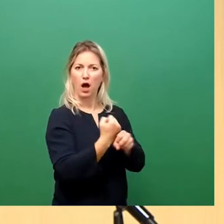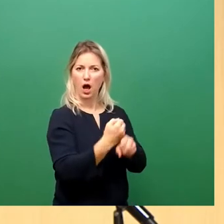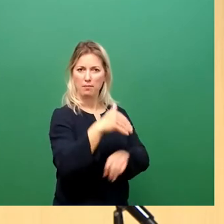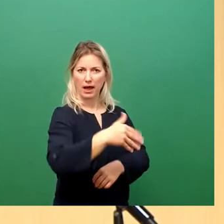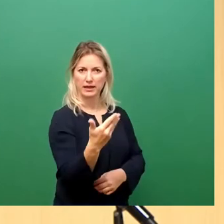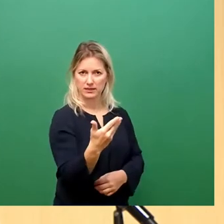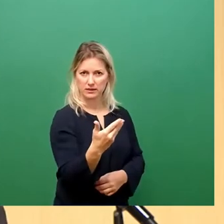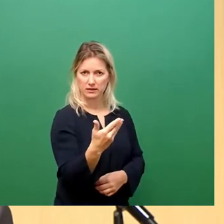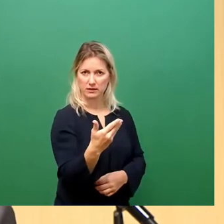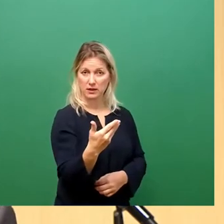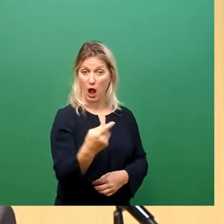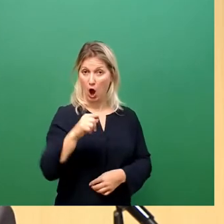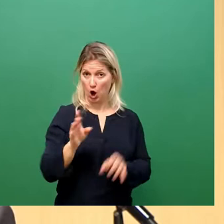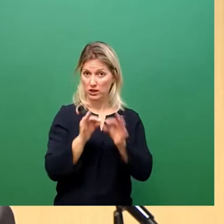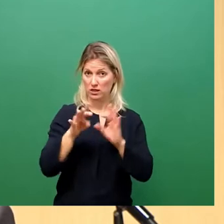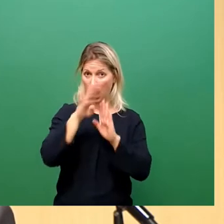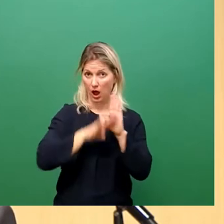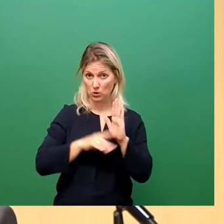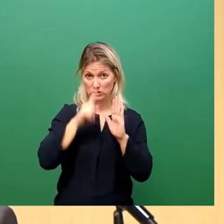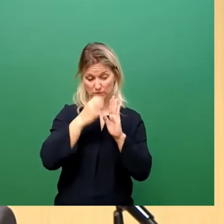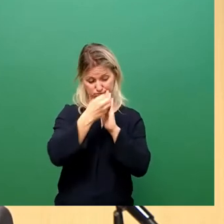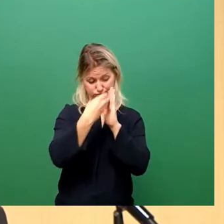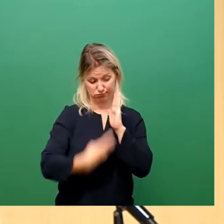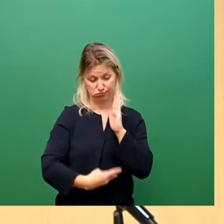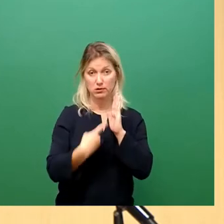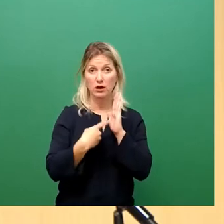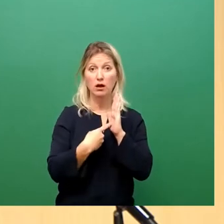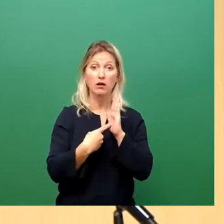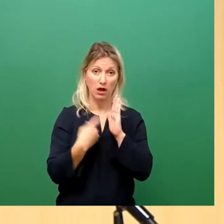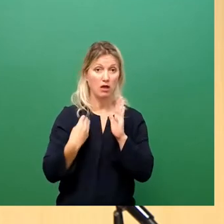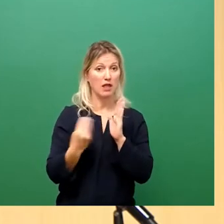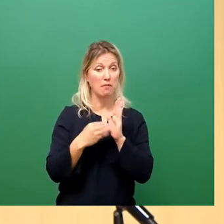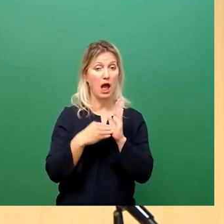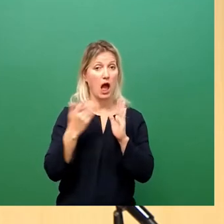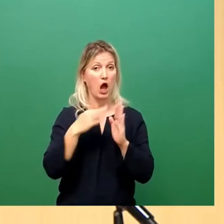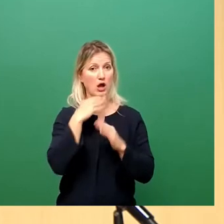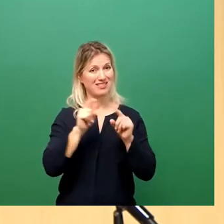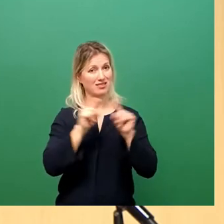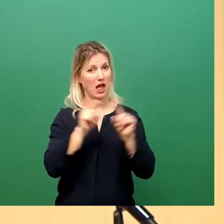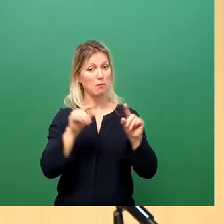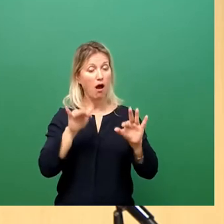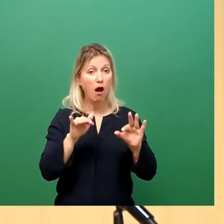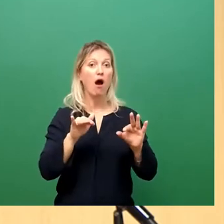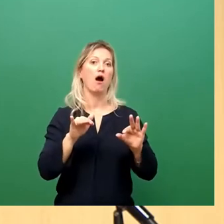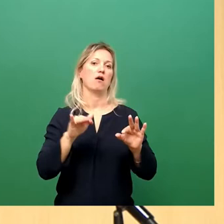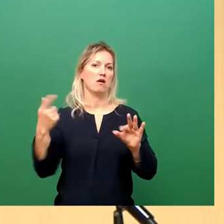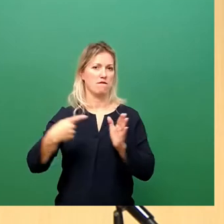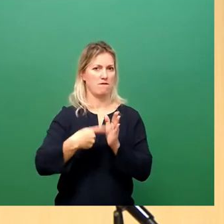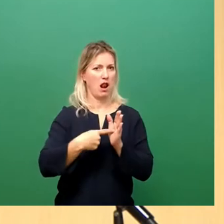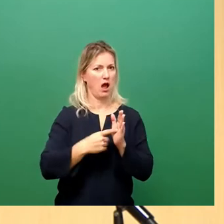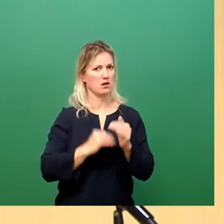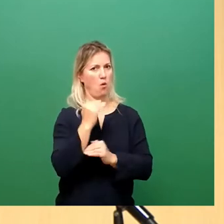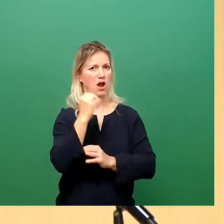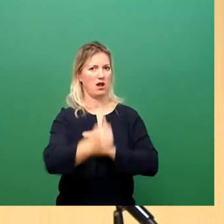Tagesordnung verrät ja, dass auch der Stadtrat Themen mit oberster Priorität behandelt wissen will, die weder mit Corona